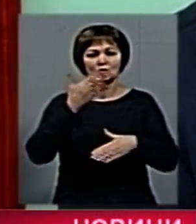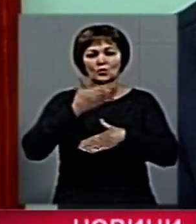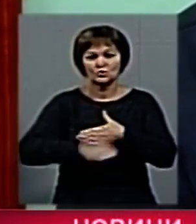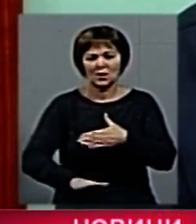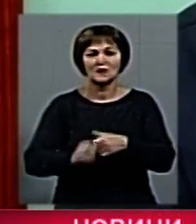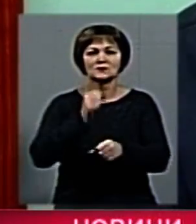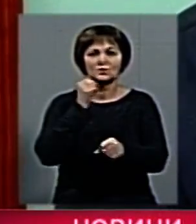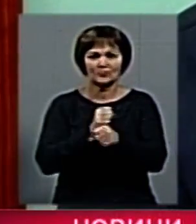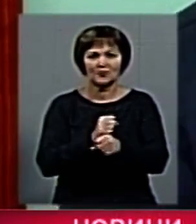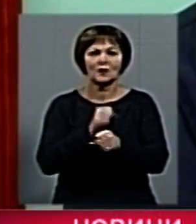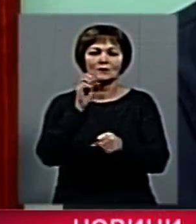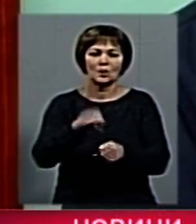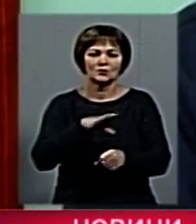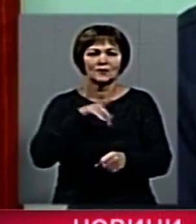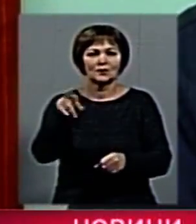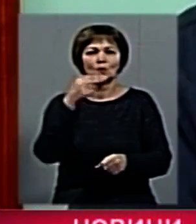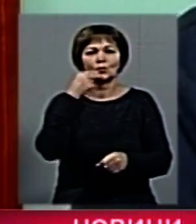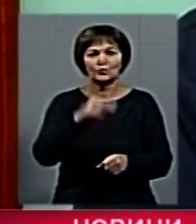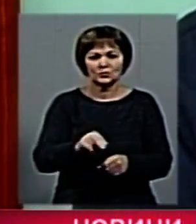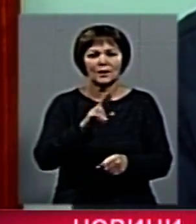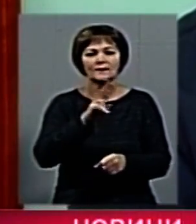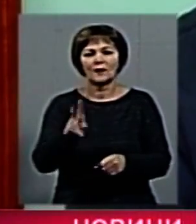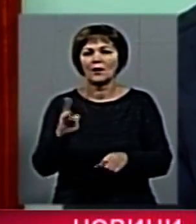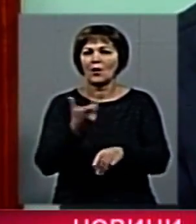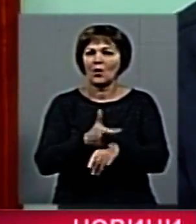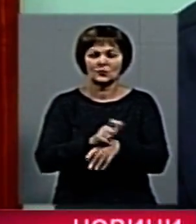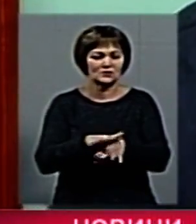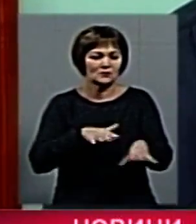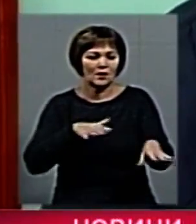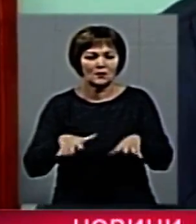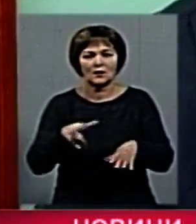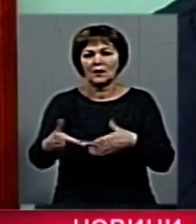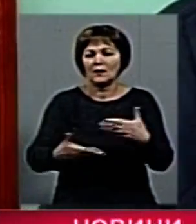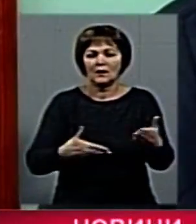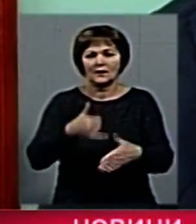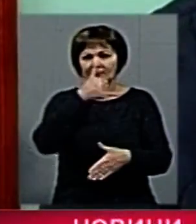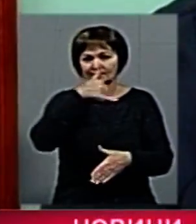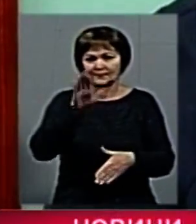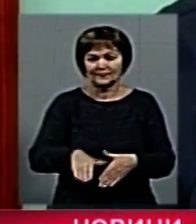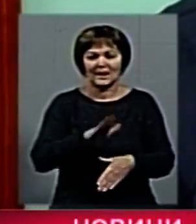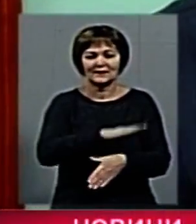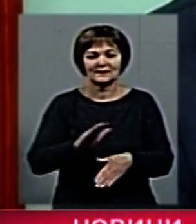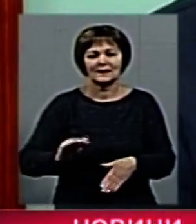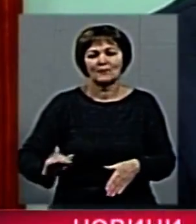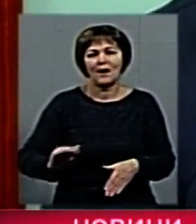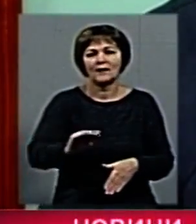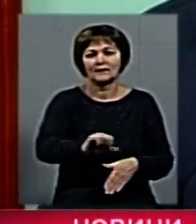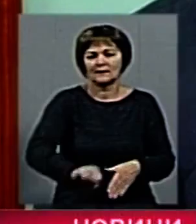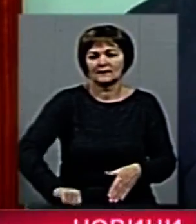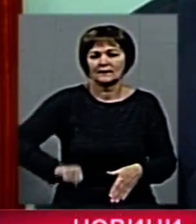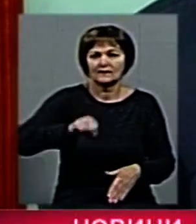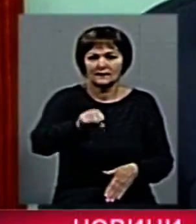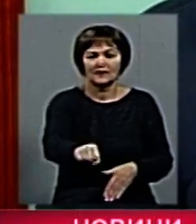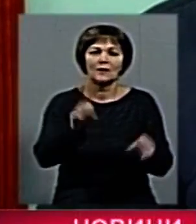зробили, але все одно, може, його улучшать якось, тому що він дуже скользький, такий по ньому йти дуже тяжко, діти ходять маленькі. Може, його